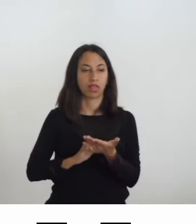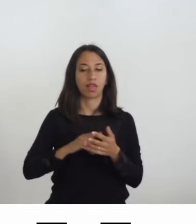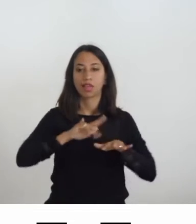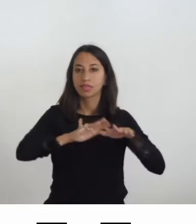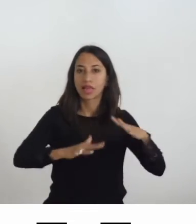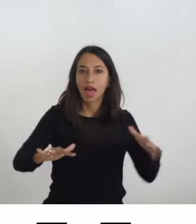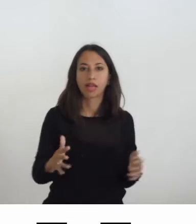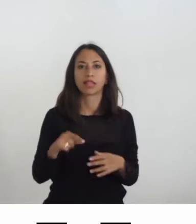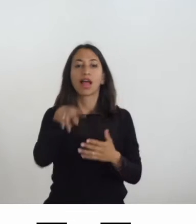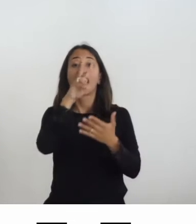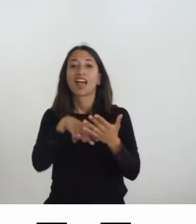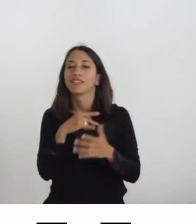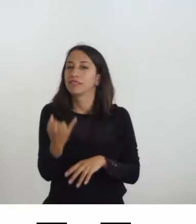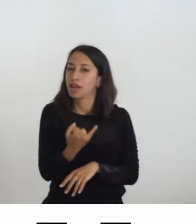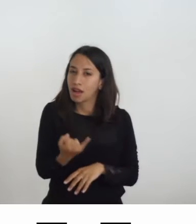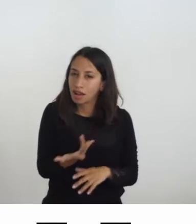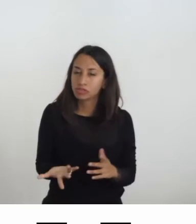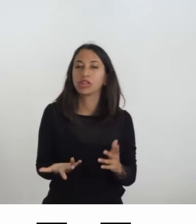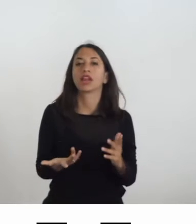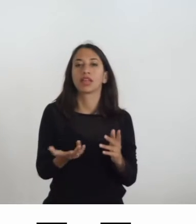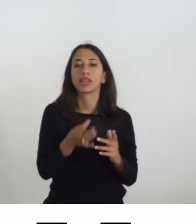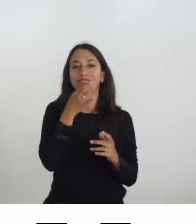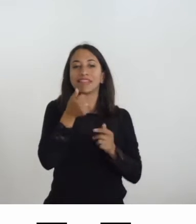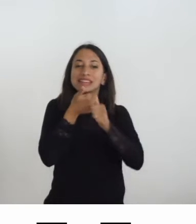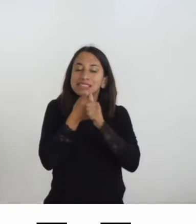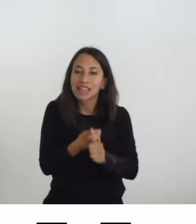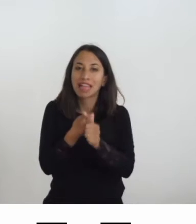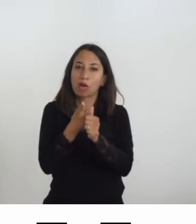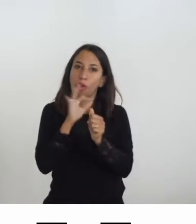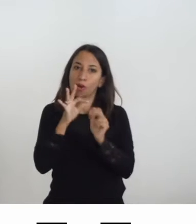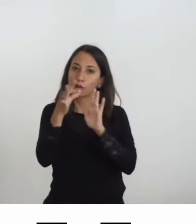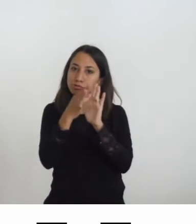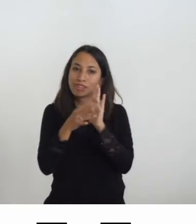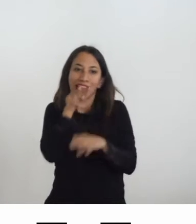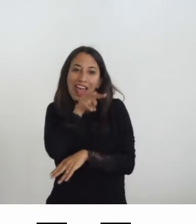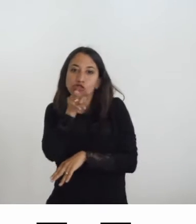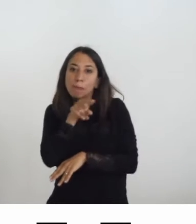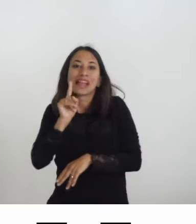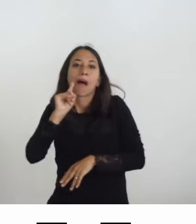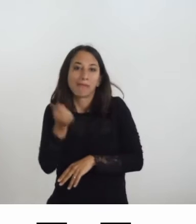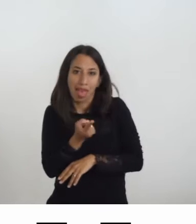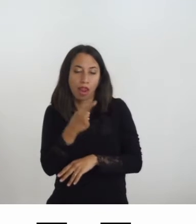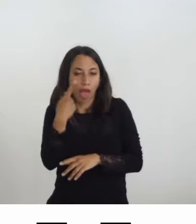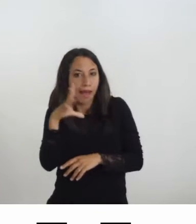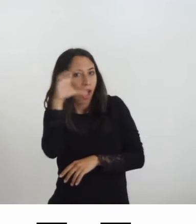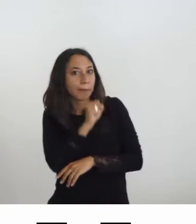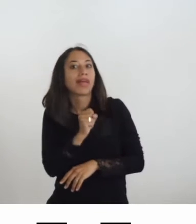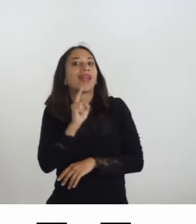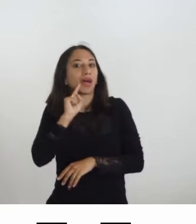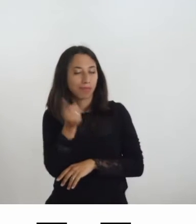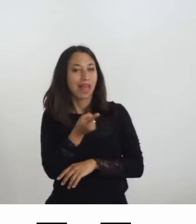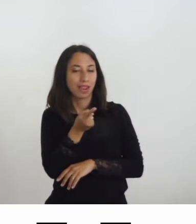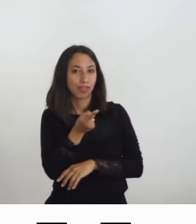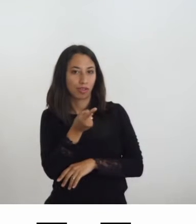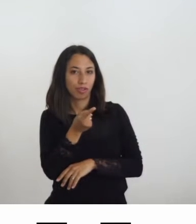testi facili da leggere ovvero che rispettano caratteristiche di leggibilità e comprensibilità, è quello che in inglese